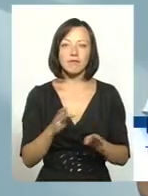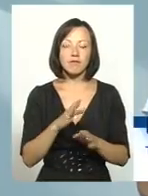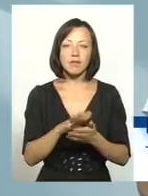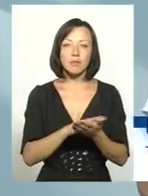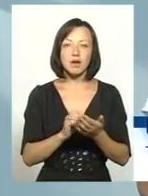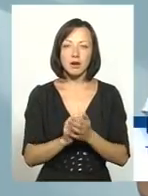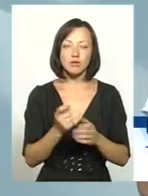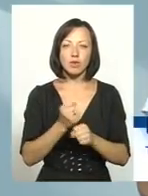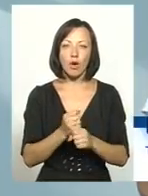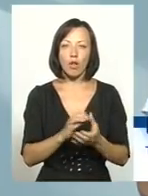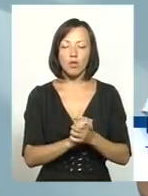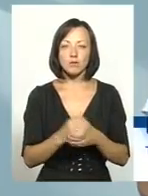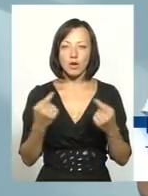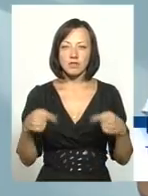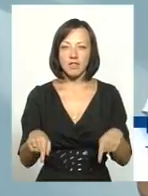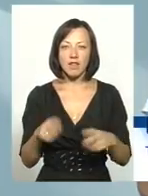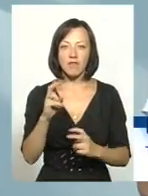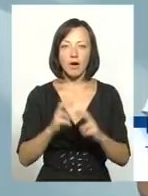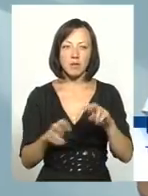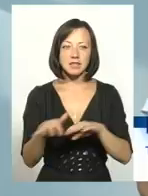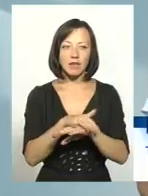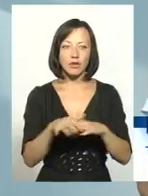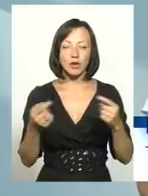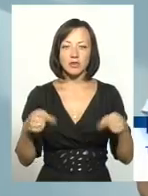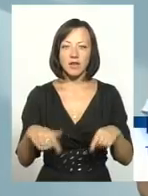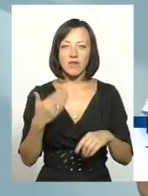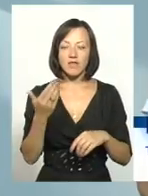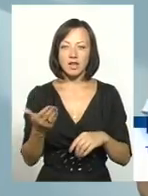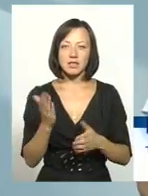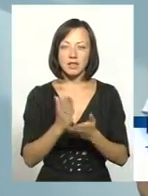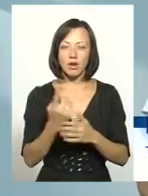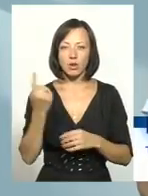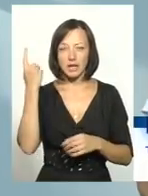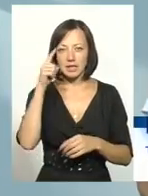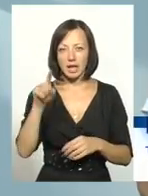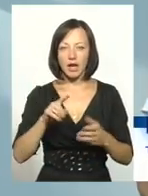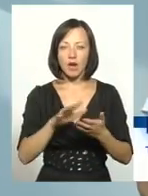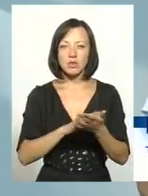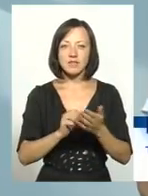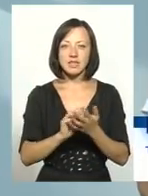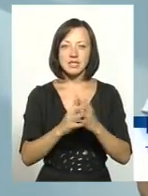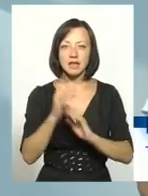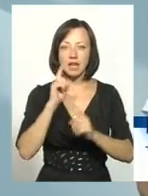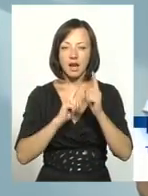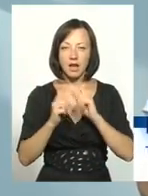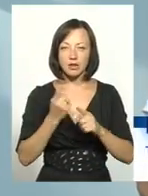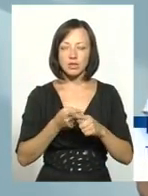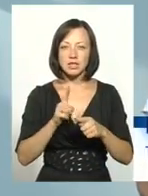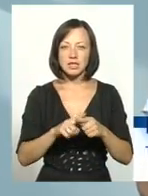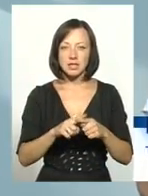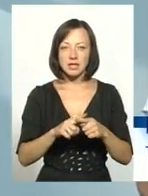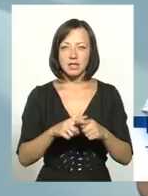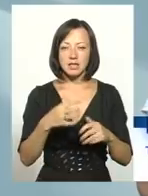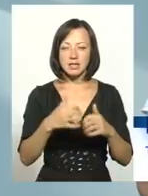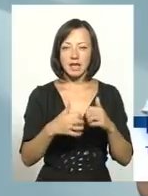творите, викогоспи розвалили, фабрики, заводи розвалили. Ваша зародна ідея – розвалити сільські ради. Ці люди, які в середній вік